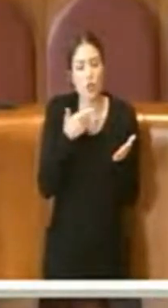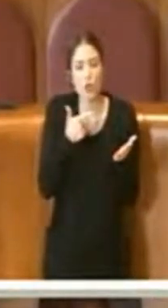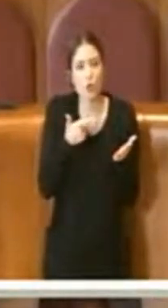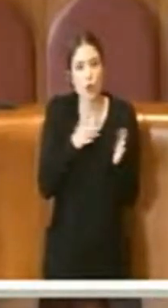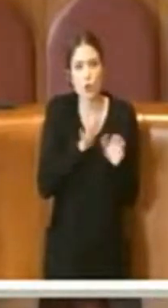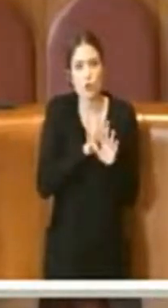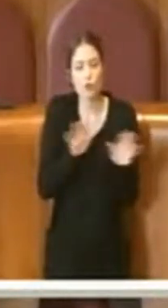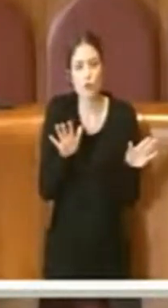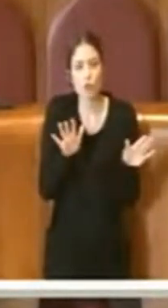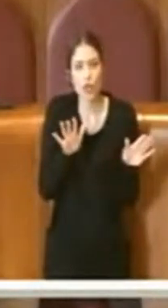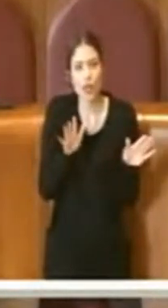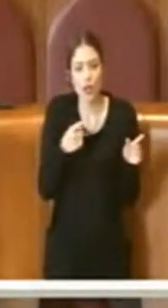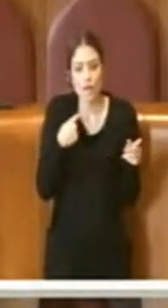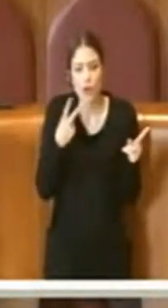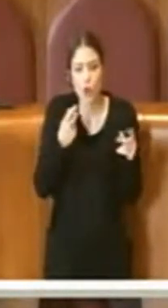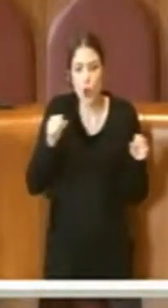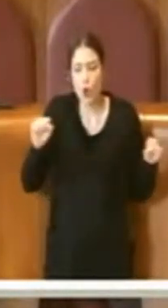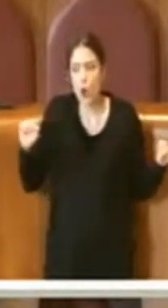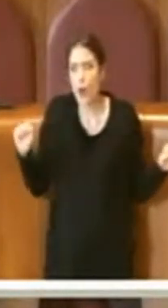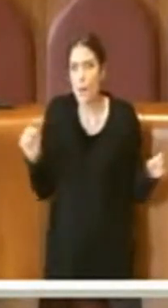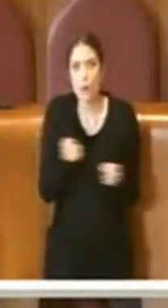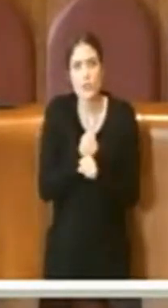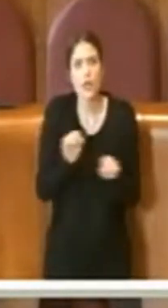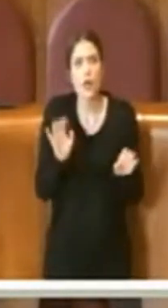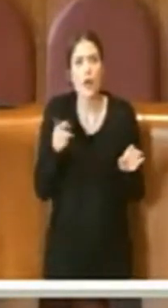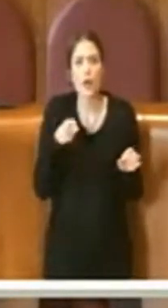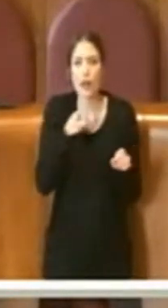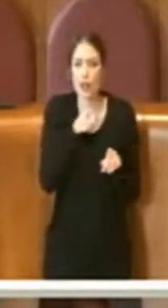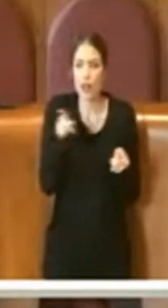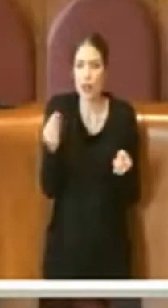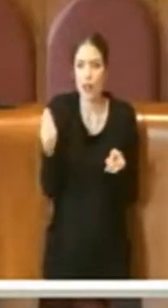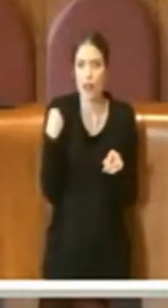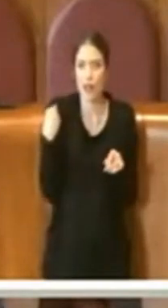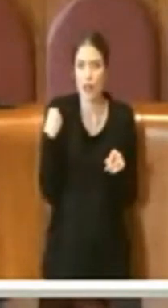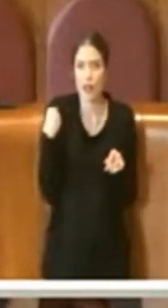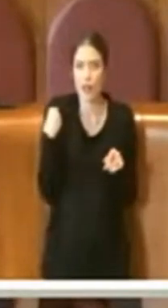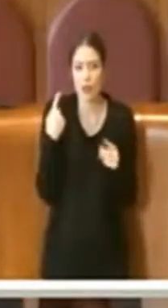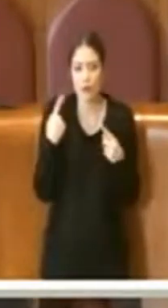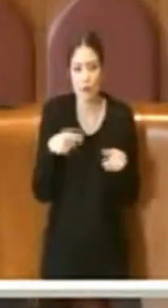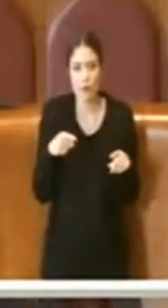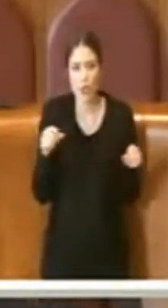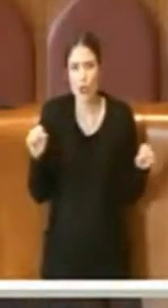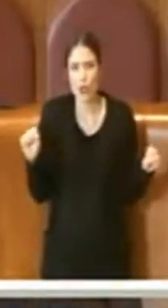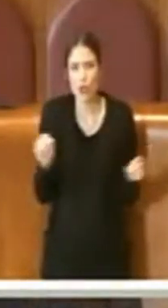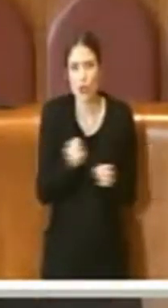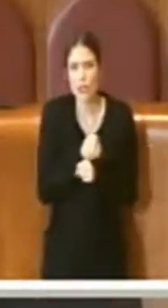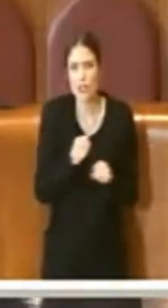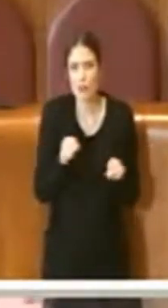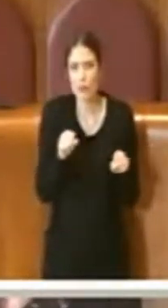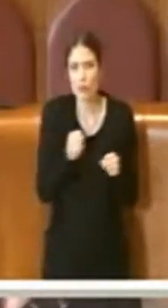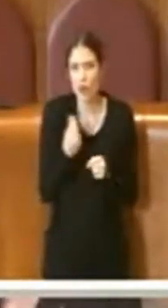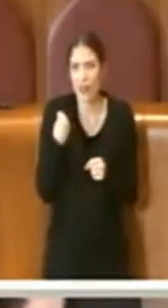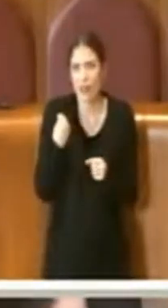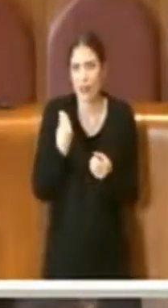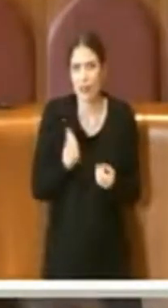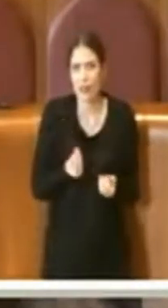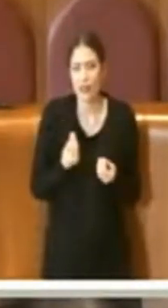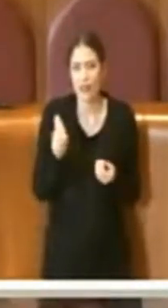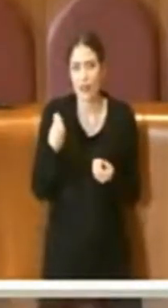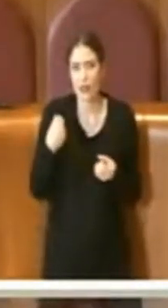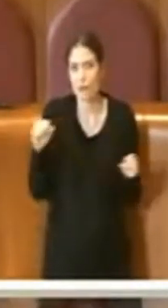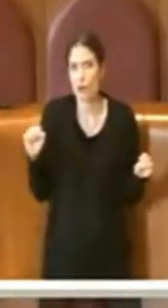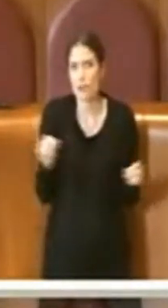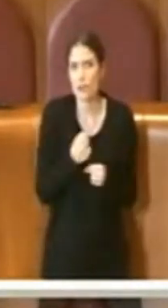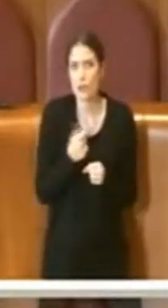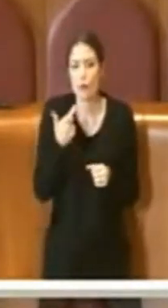Non è possibile, cioè sta chiedendo un qualcosa che non è possibile chiedere proprio perché è la